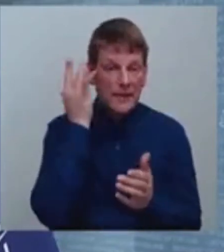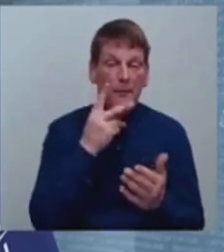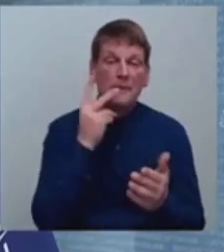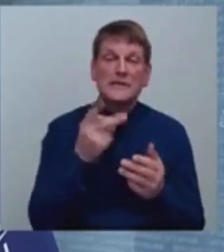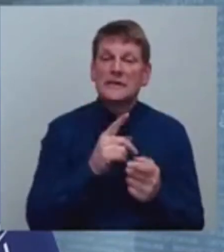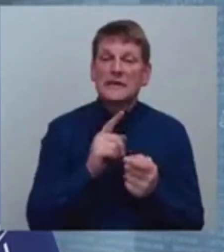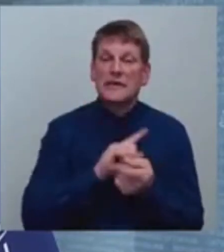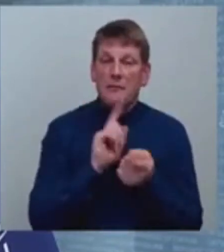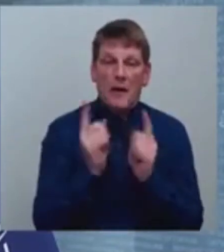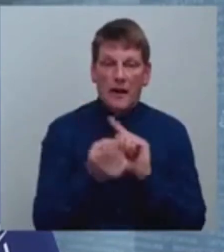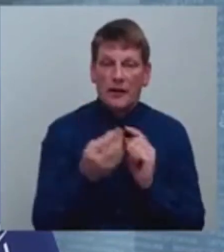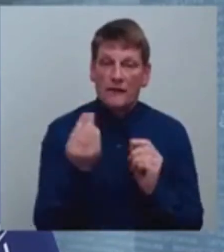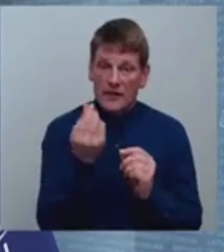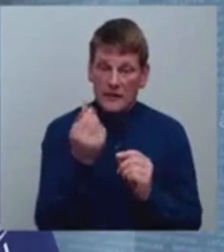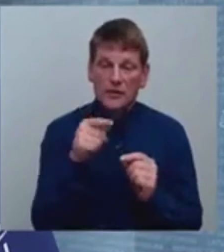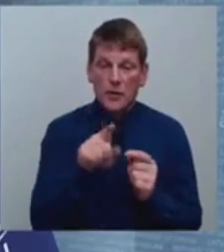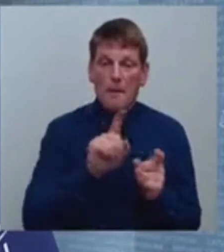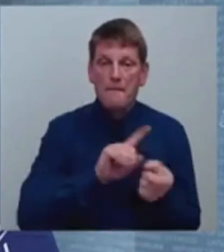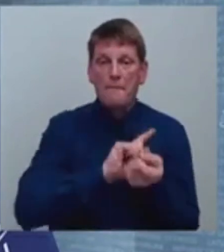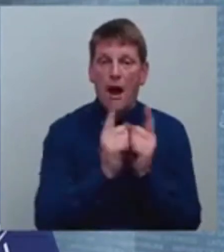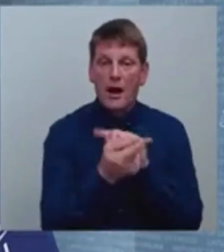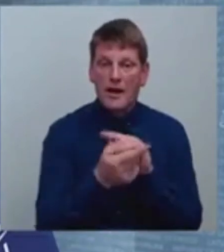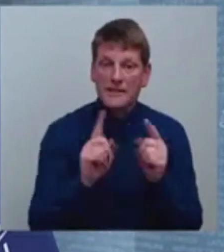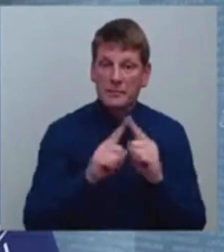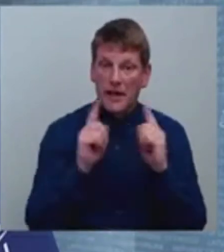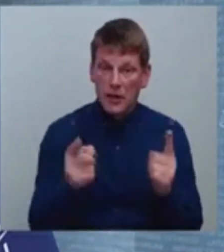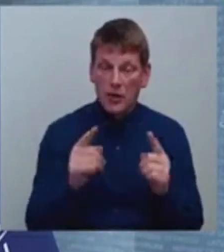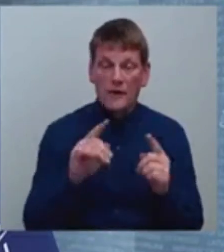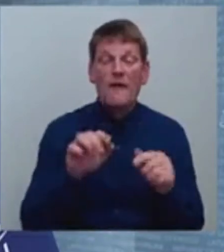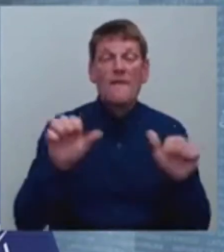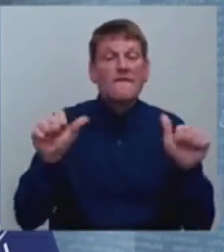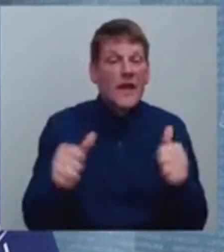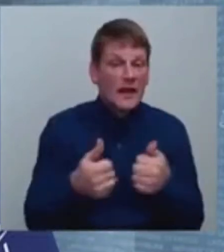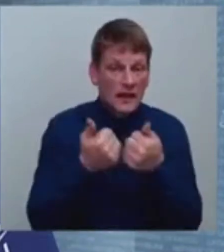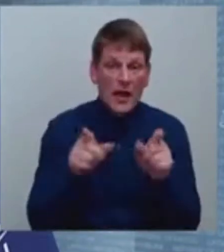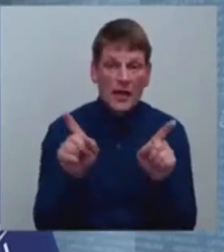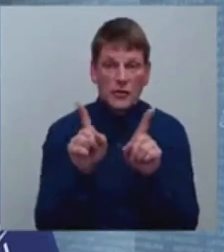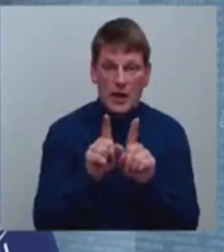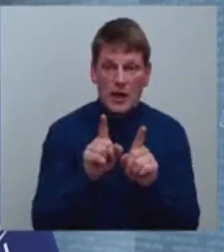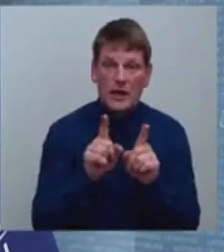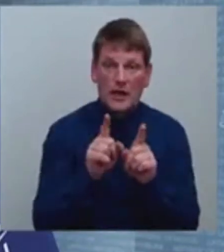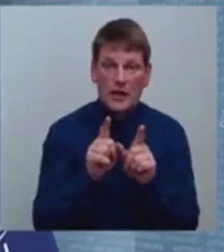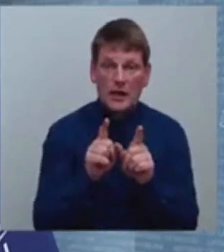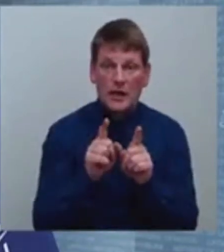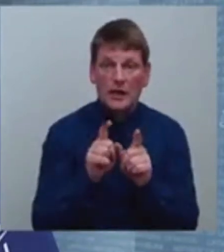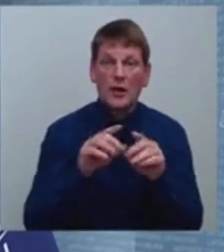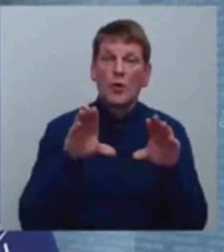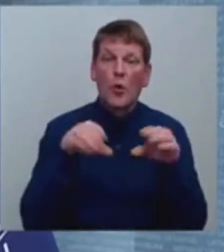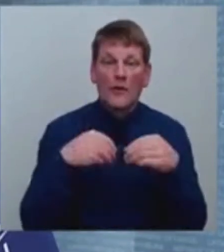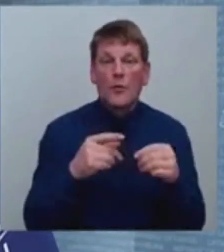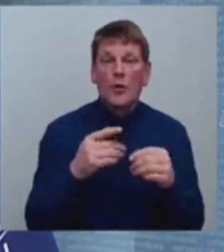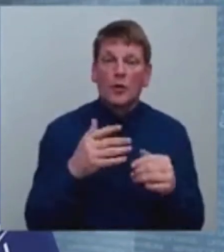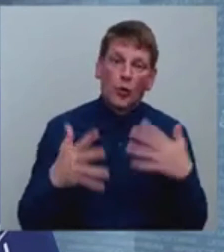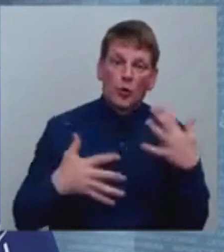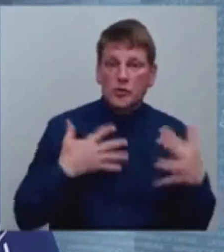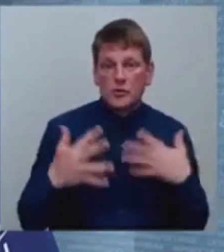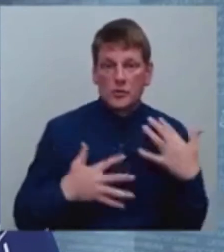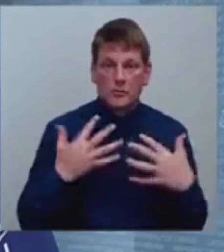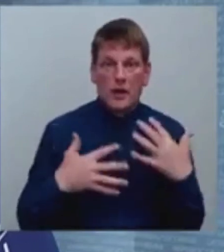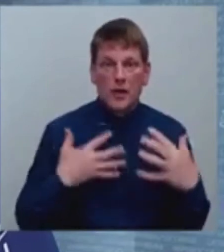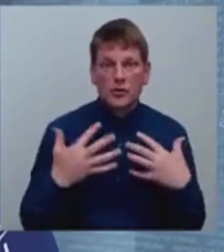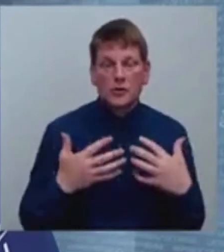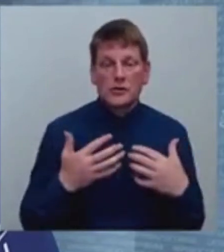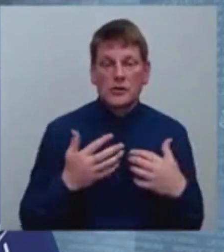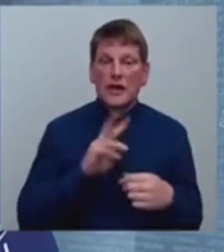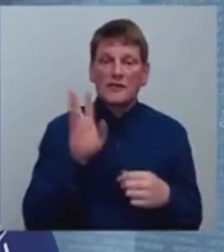nemainīgu finansējumu šajā pārējais periodā, taču vienlaikus arī noņemot kādas bāžas, kas